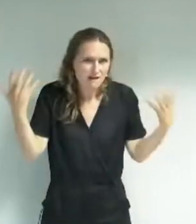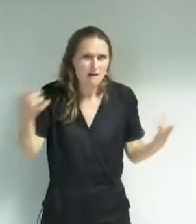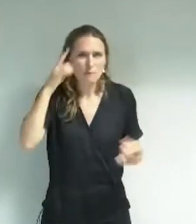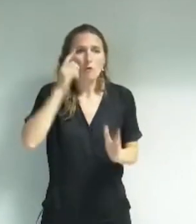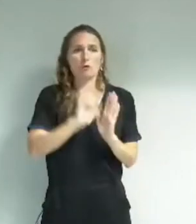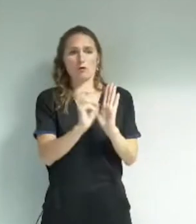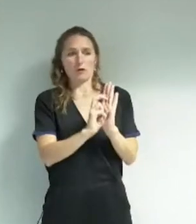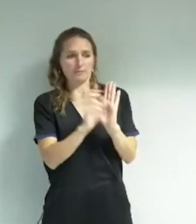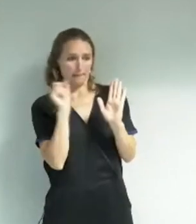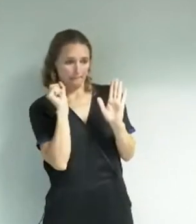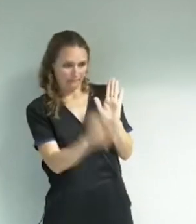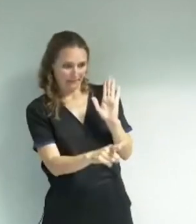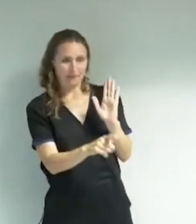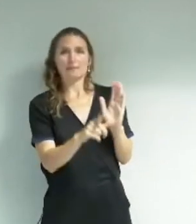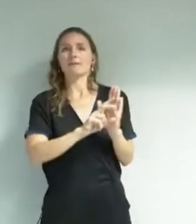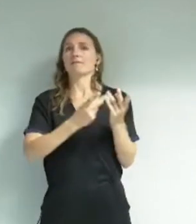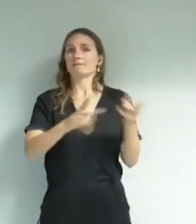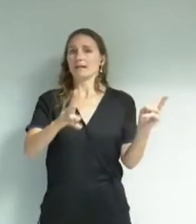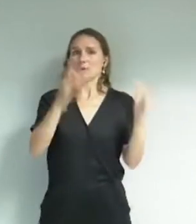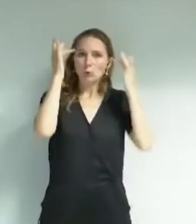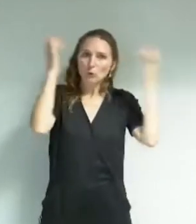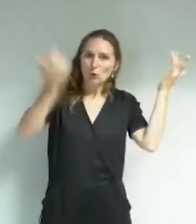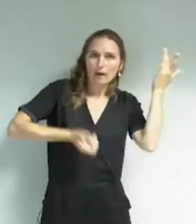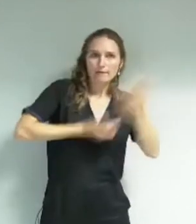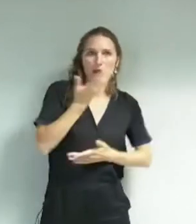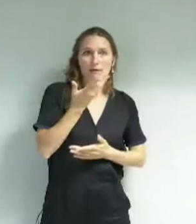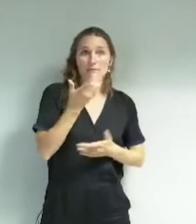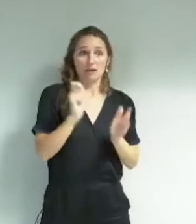et d'art que vous aviez donc trouvée à votre arrivée.